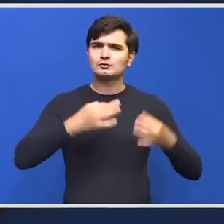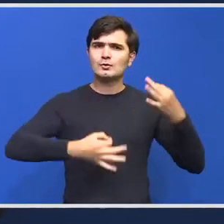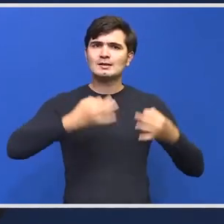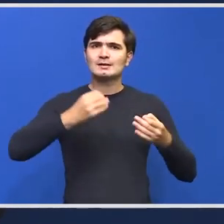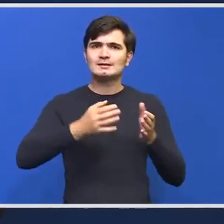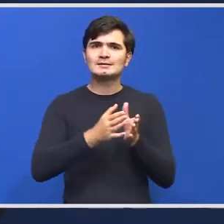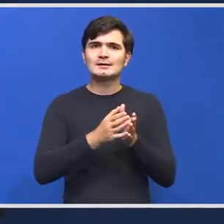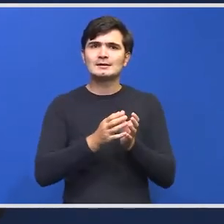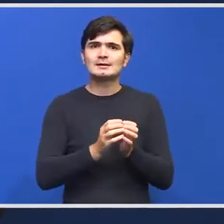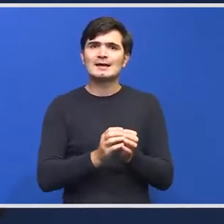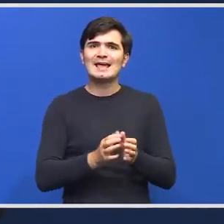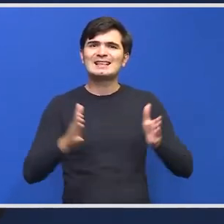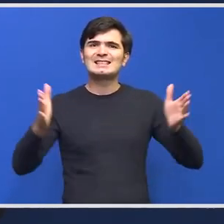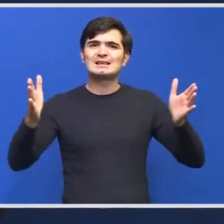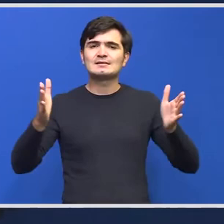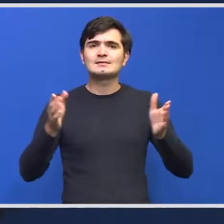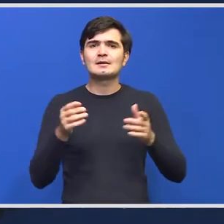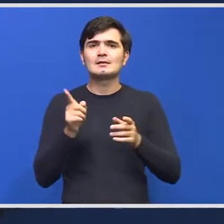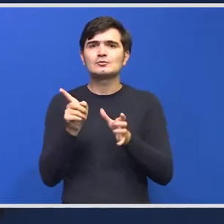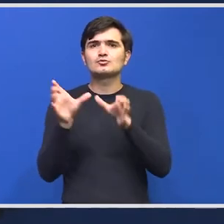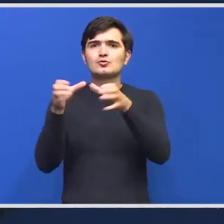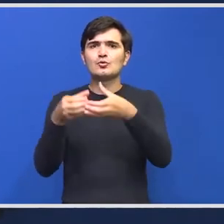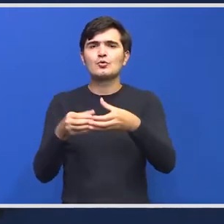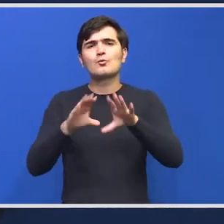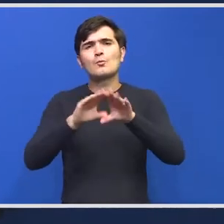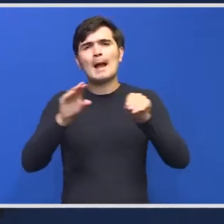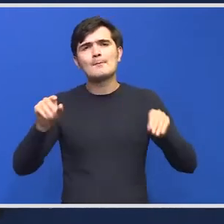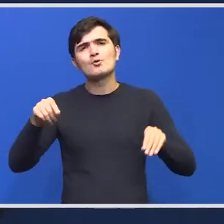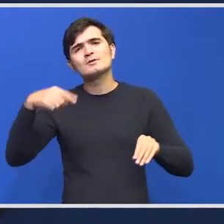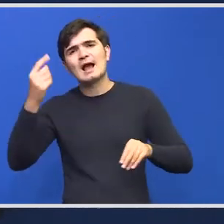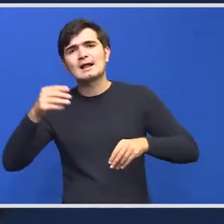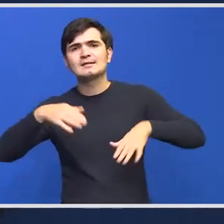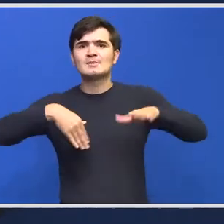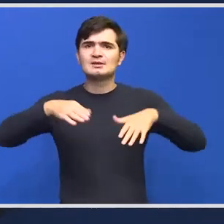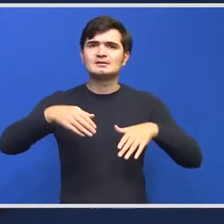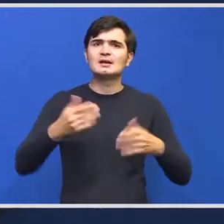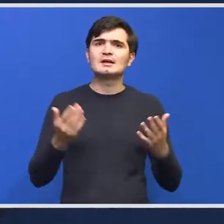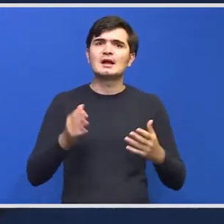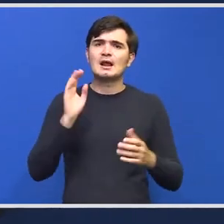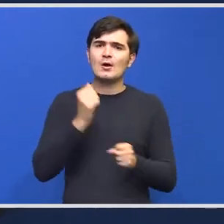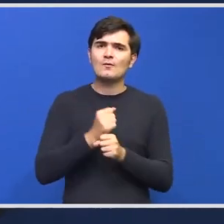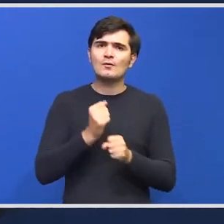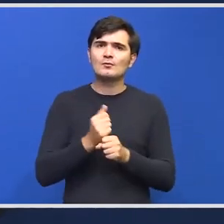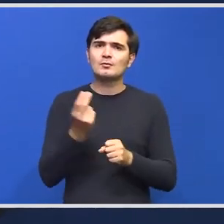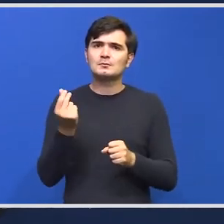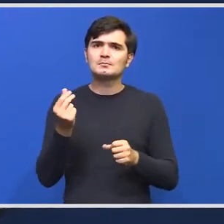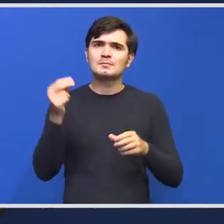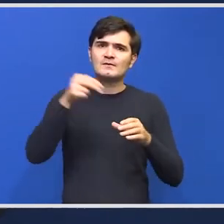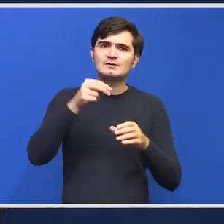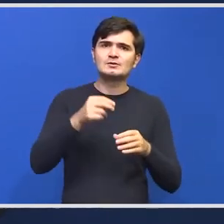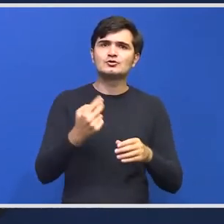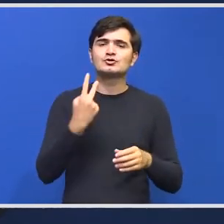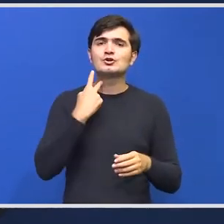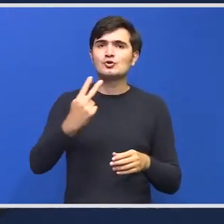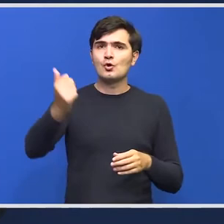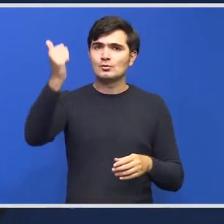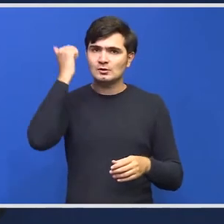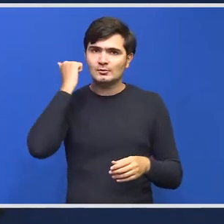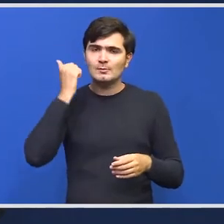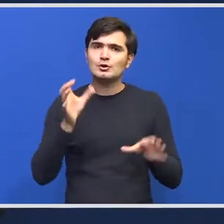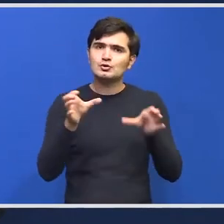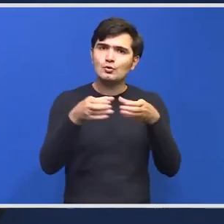printr-un grup interministerial în care sunt cuprinse și alte ministere care au investiții și de două săptămâni acest grup de lucru